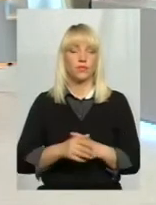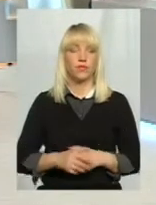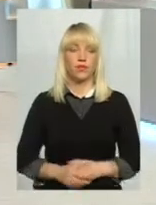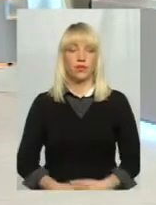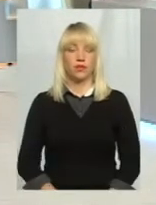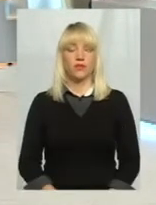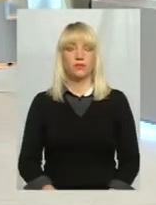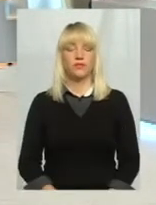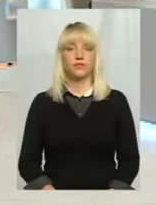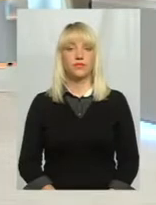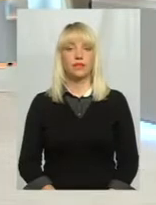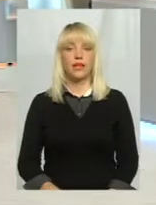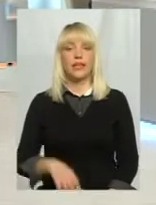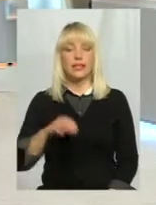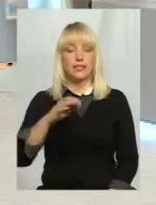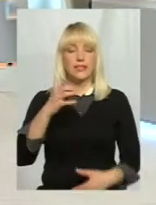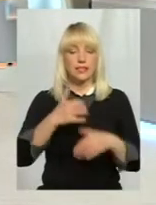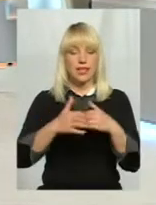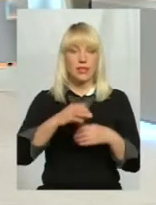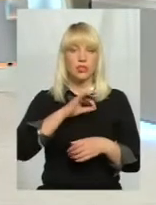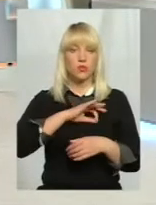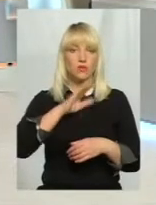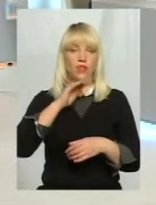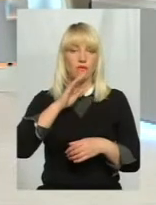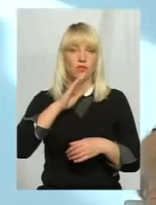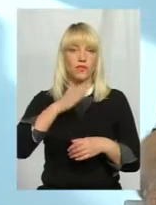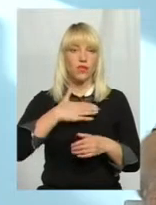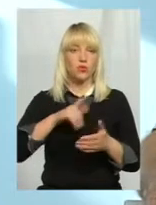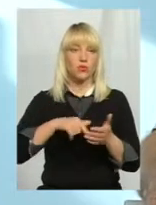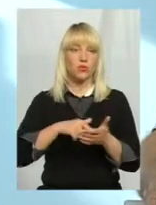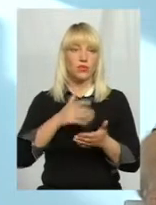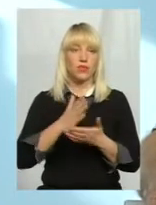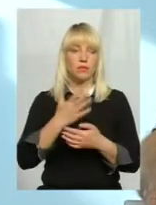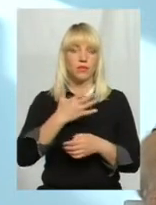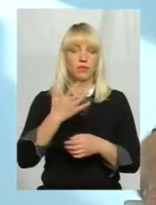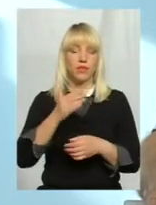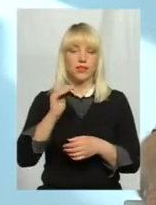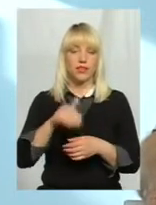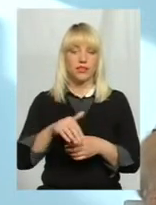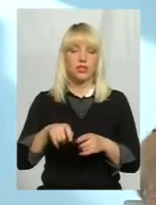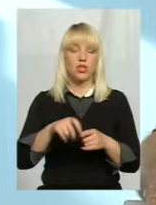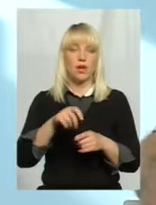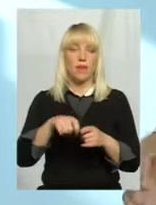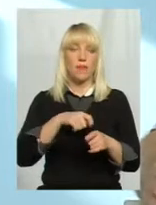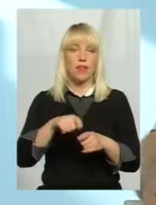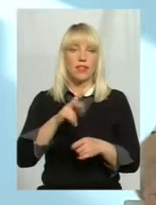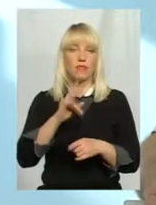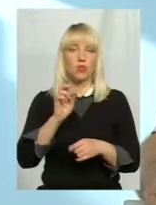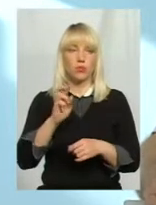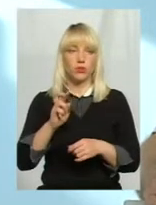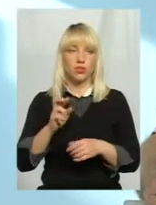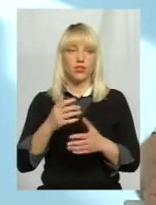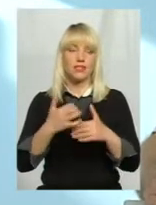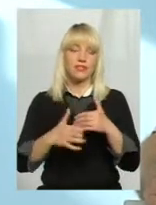Середнє споживання води в нашому місті складає 55 тисяч метрів кубічних. Це середнє споживання, ну, в